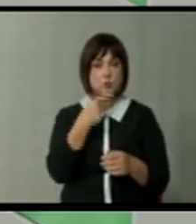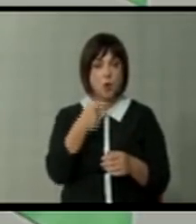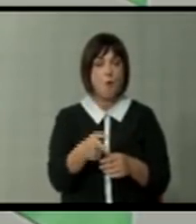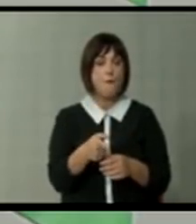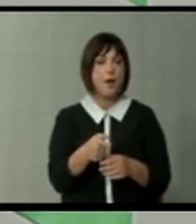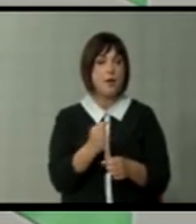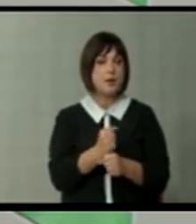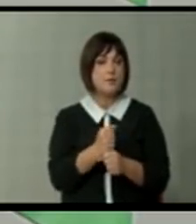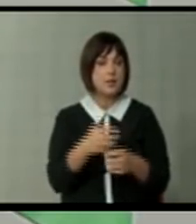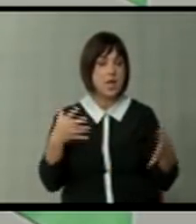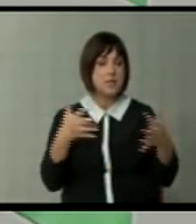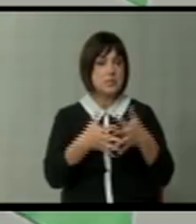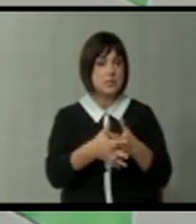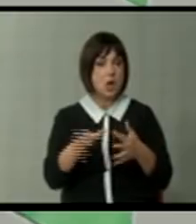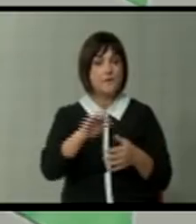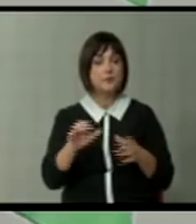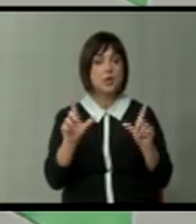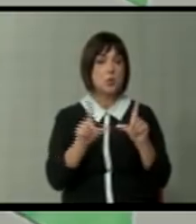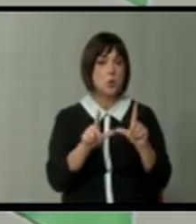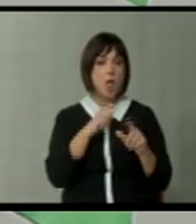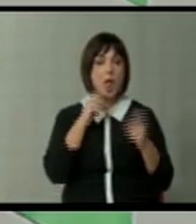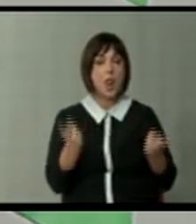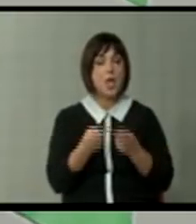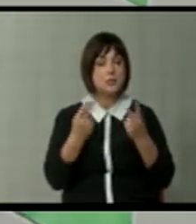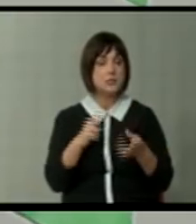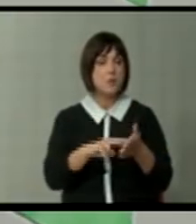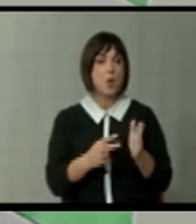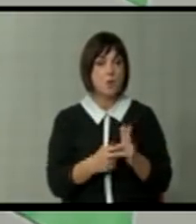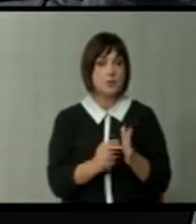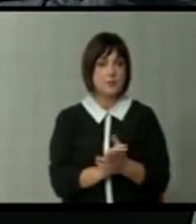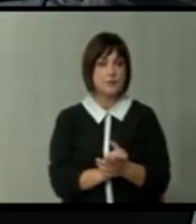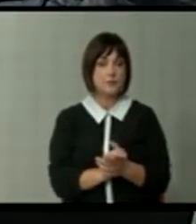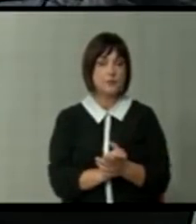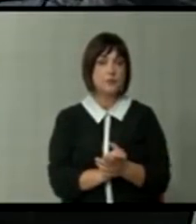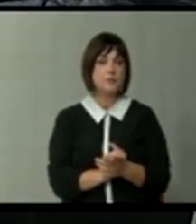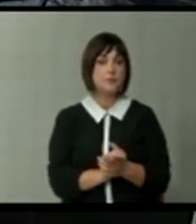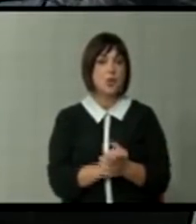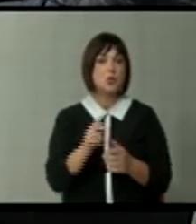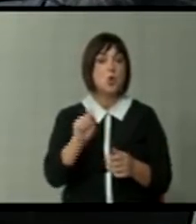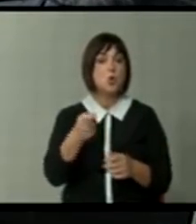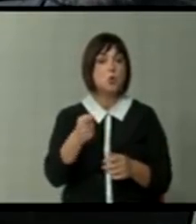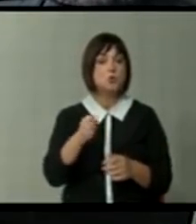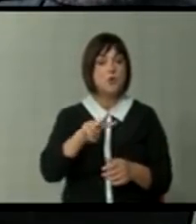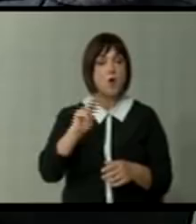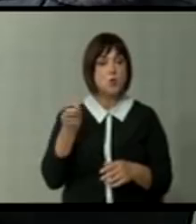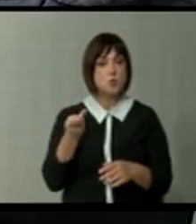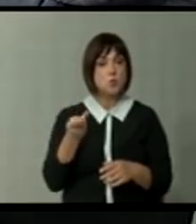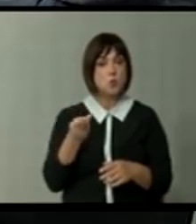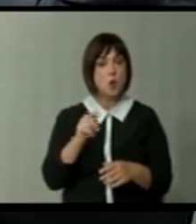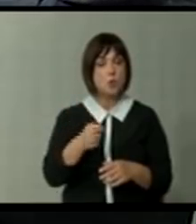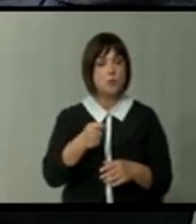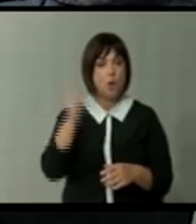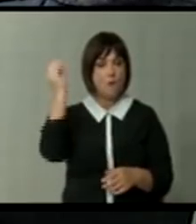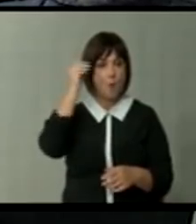процесот на интеграција кон Европската унија. Лесни се политиките. Но клучот е во друго. Клучот е во